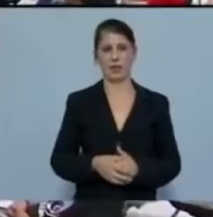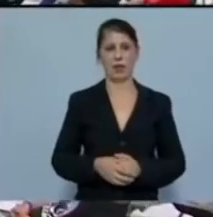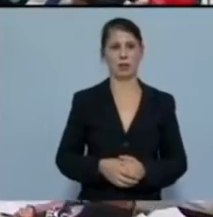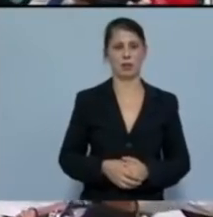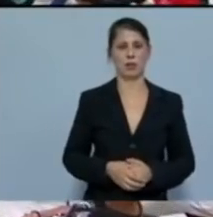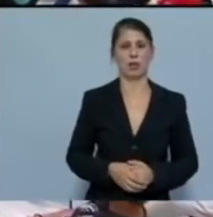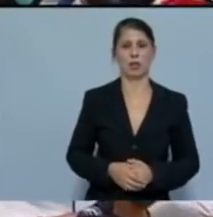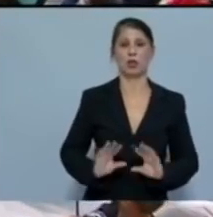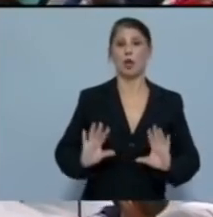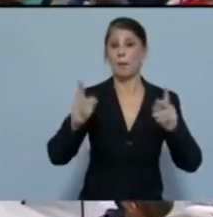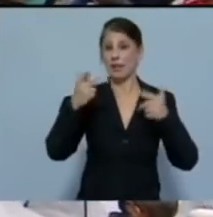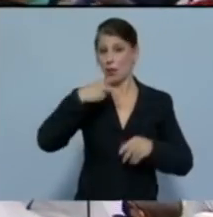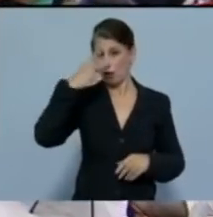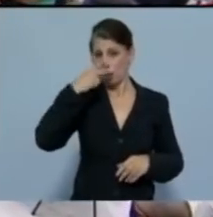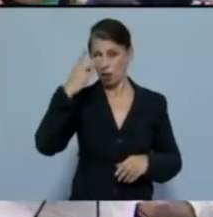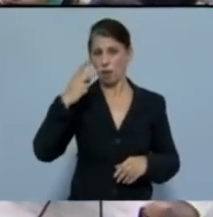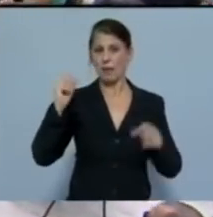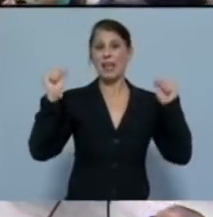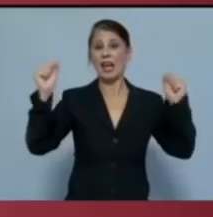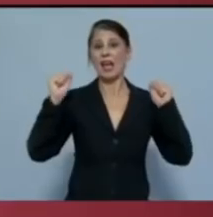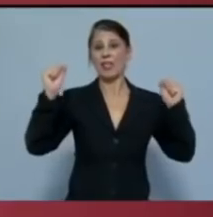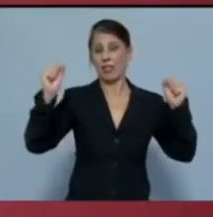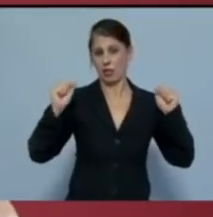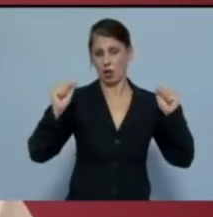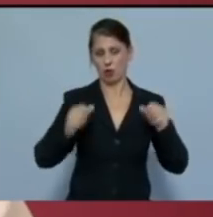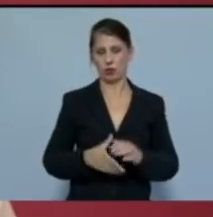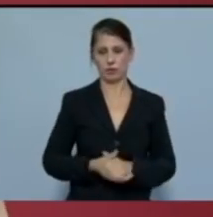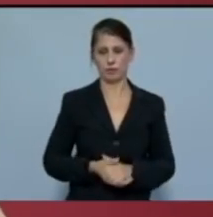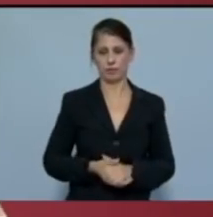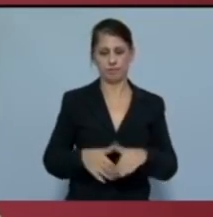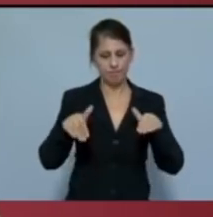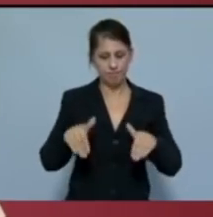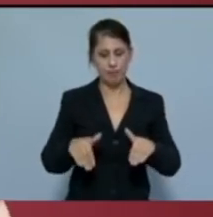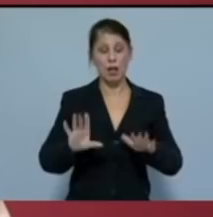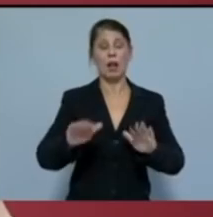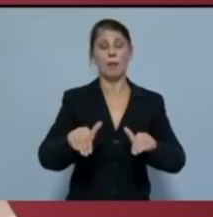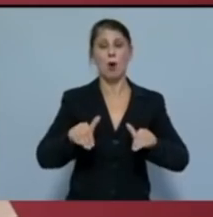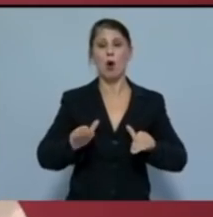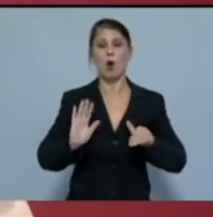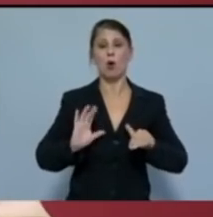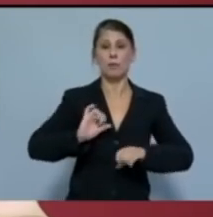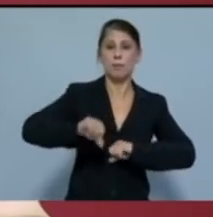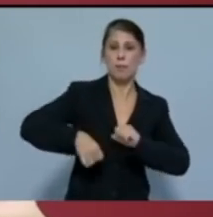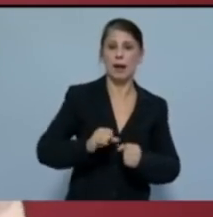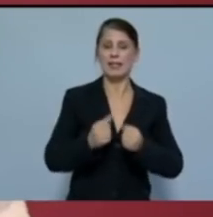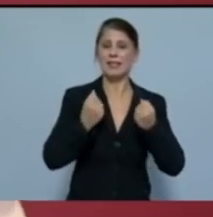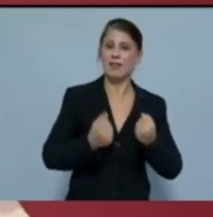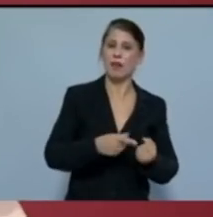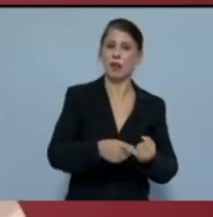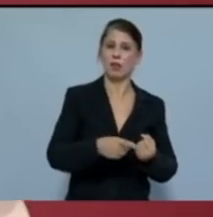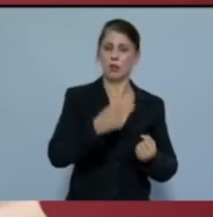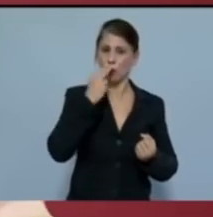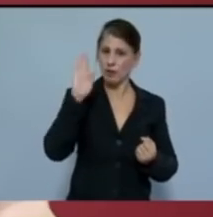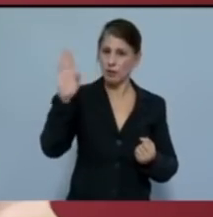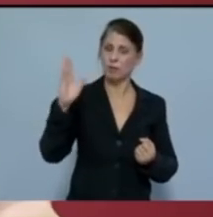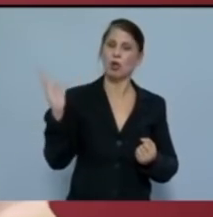απεργιακό δικαίωμα και τις διαδηλώσεις. Για τη συνεπή και ανυποχώρητη πάλη ενάντια στο φασισμό και